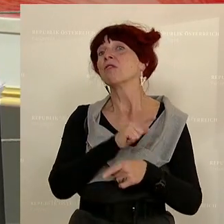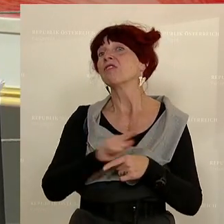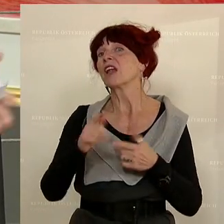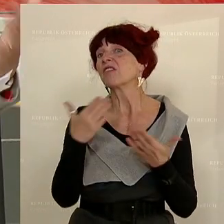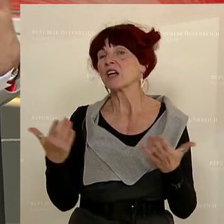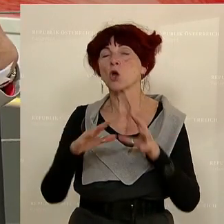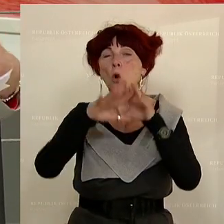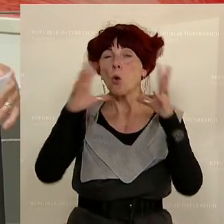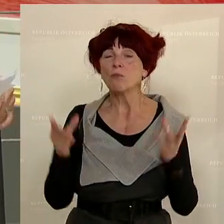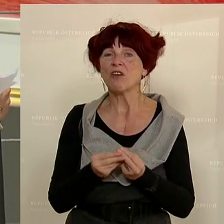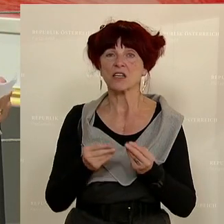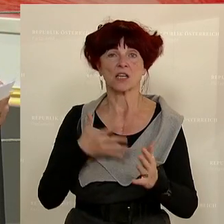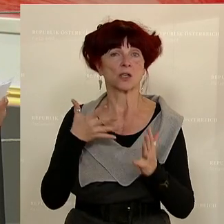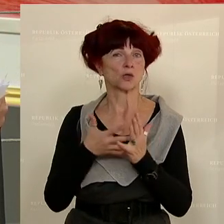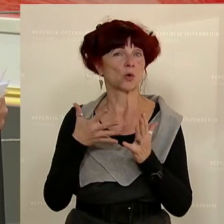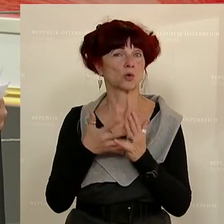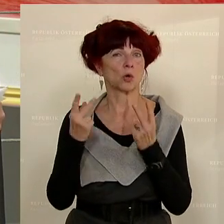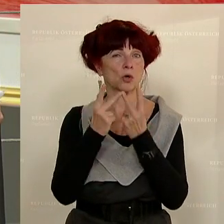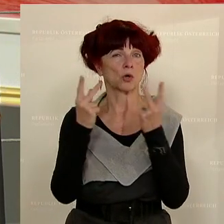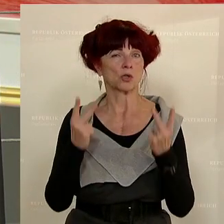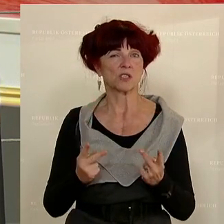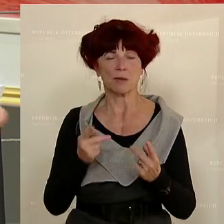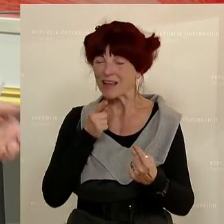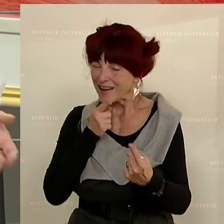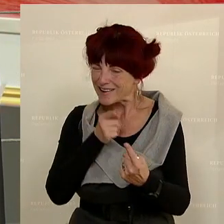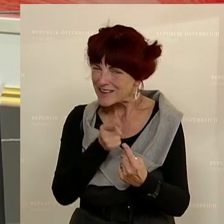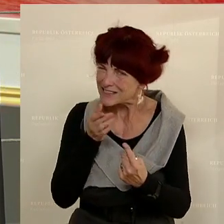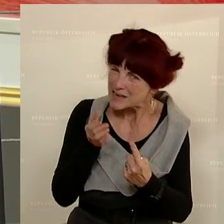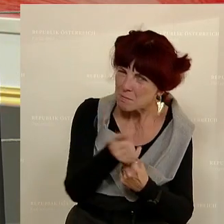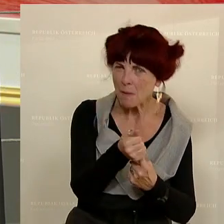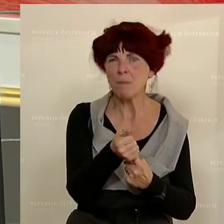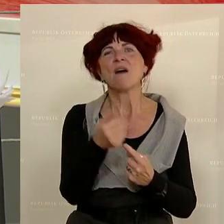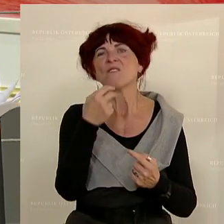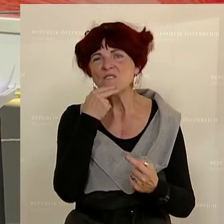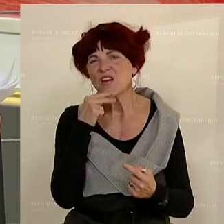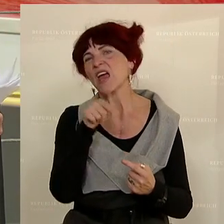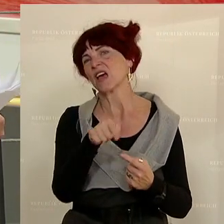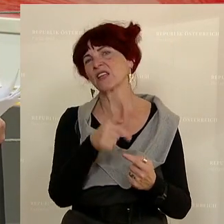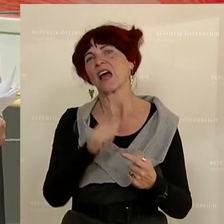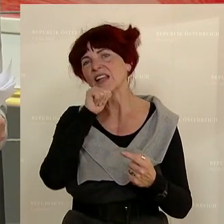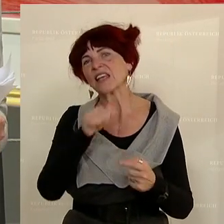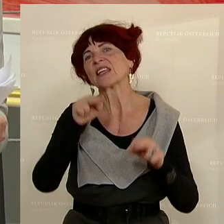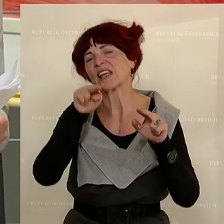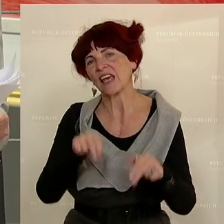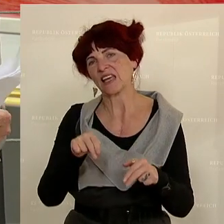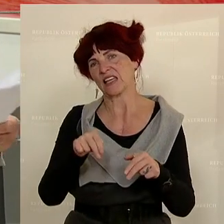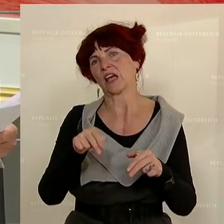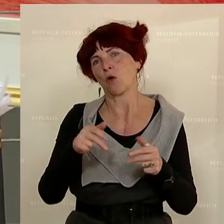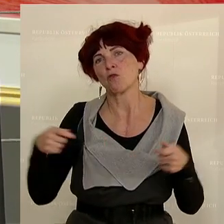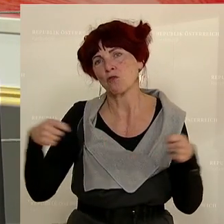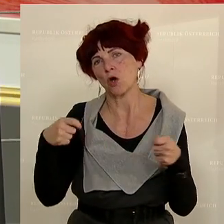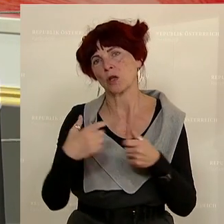zu einer gezielten Aufdeckung von unrechtmäßigem Förderbezug. Positiv sehen wir, dass einige